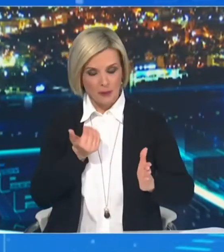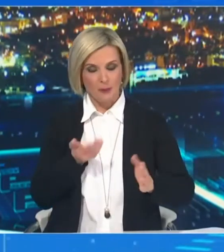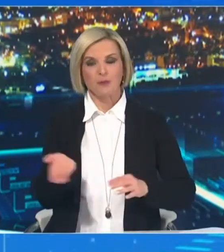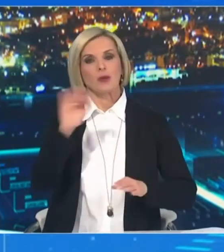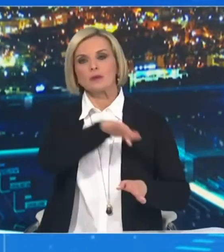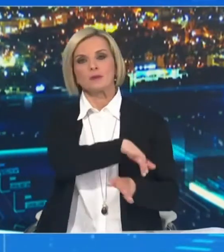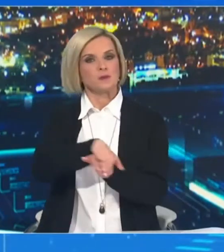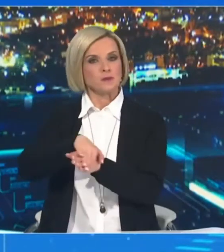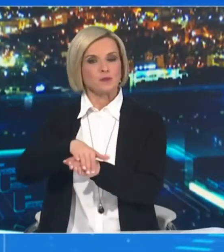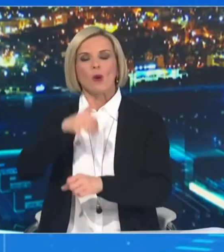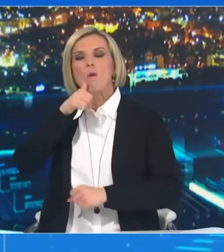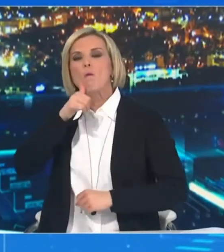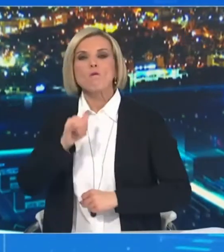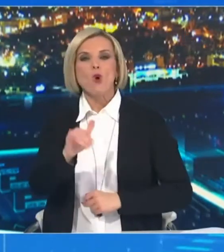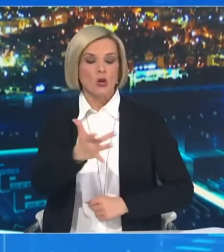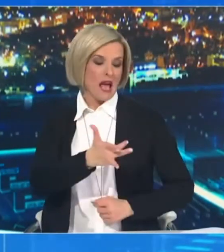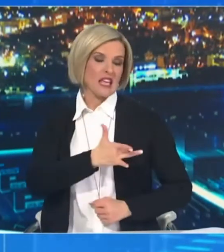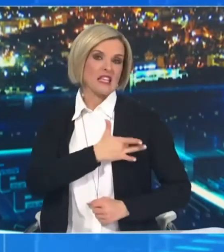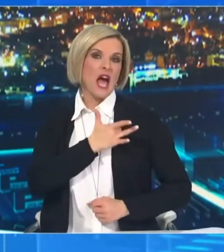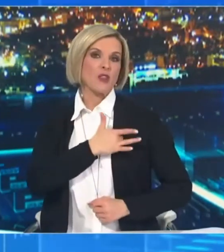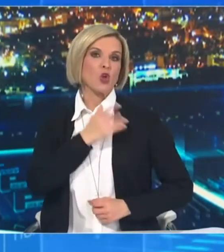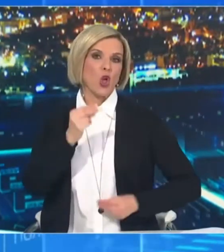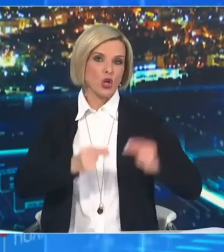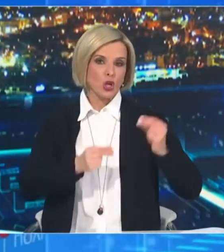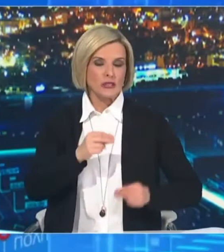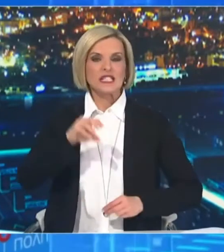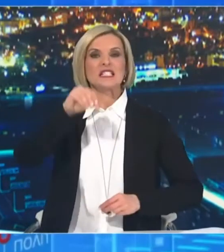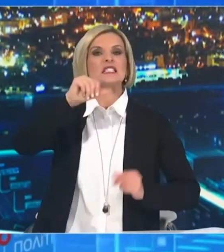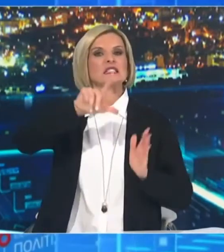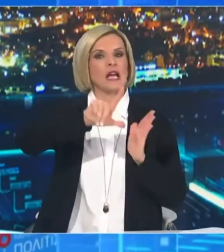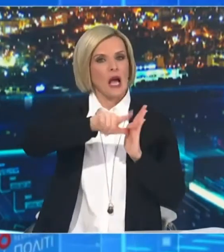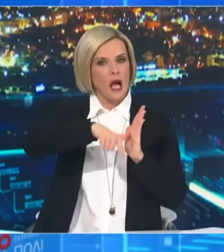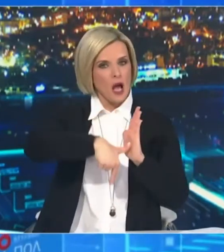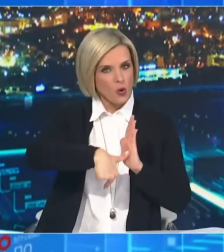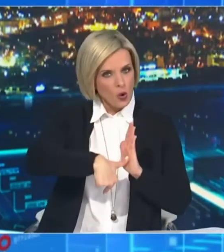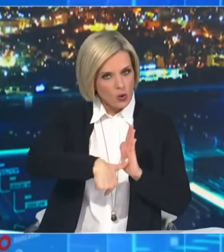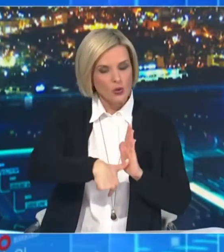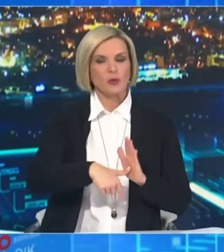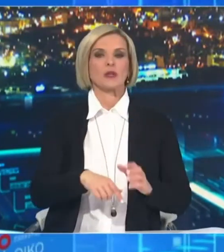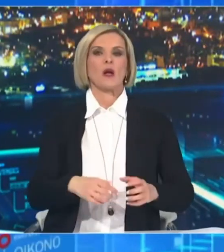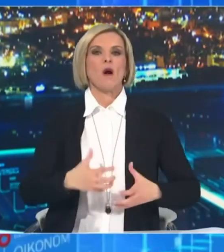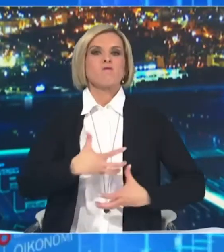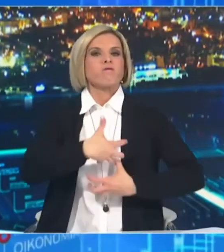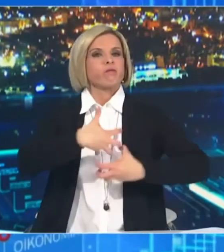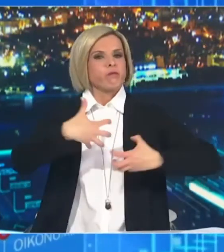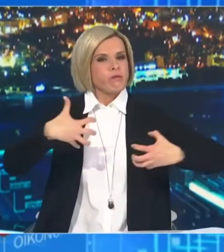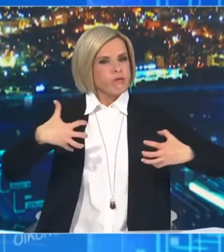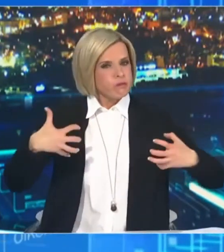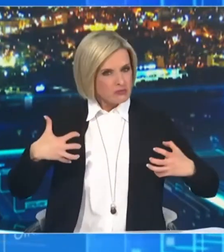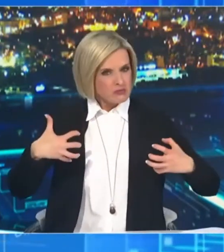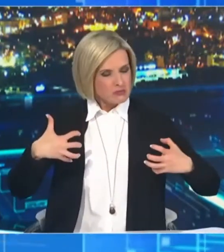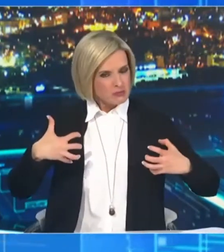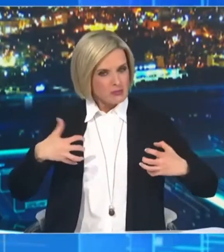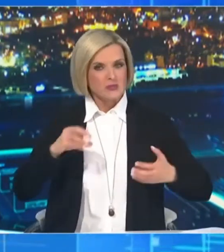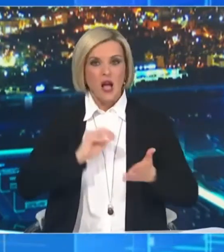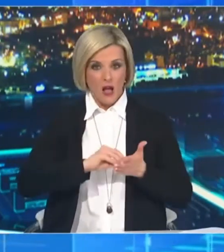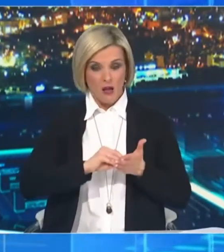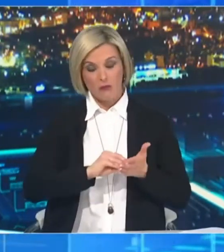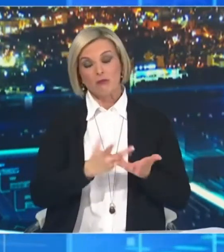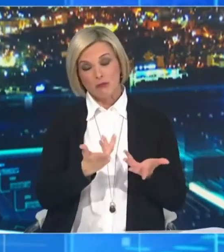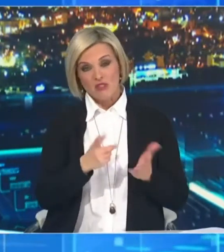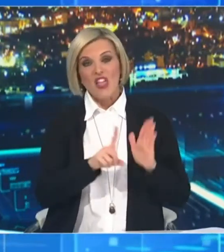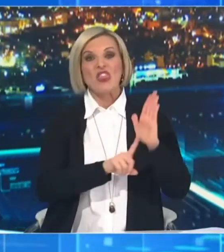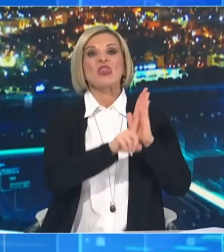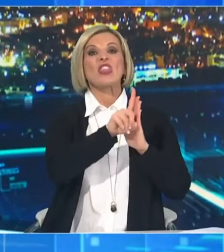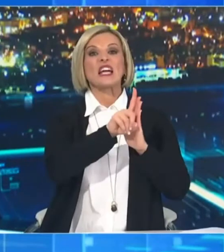νοσήματα ακολουθεί ο Ζαχαρόδης Διαβήτης η νοσογόνος Παχυσαρκία είναι δείκτης μάζας